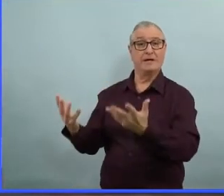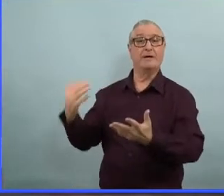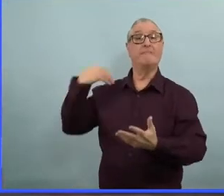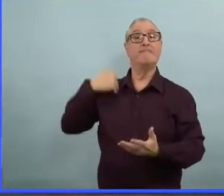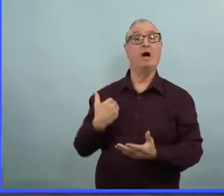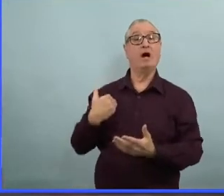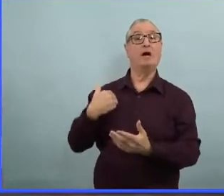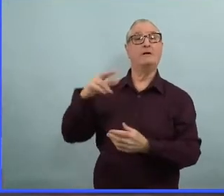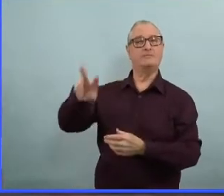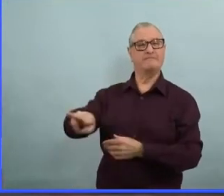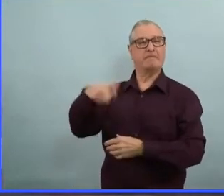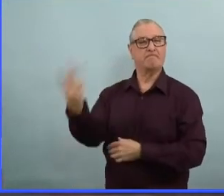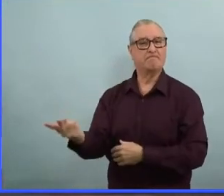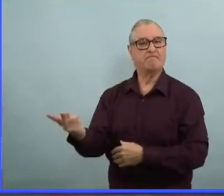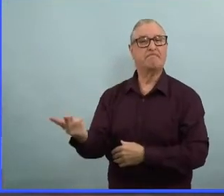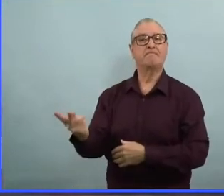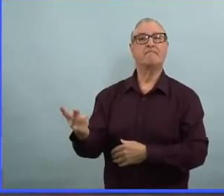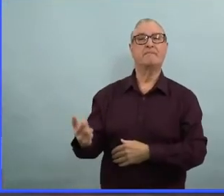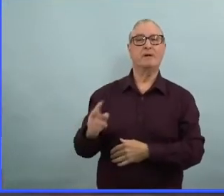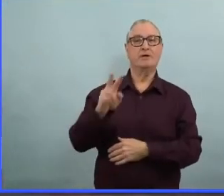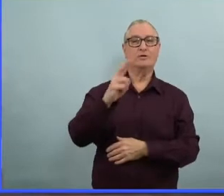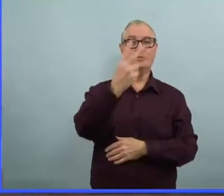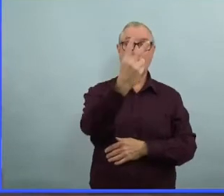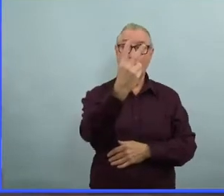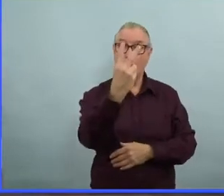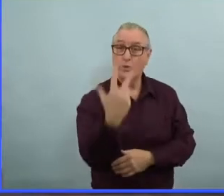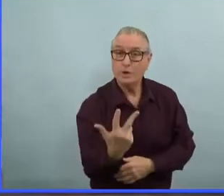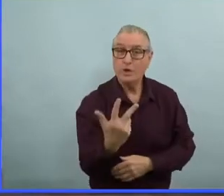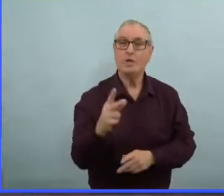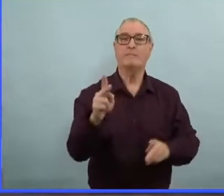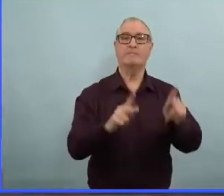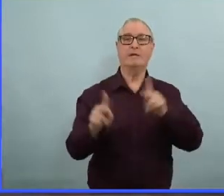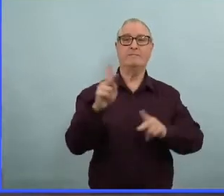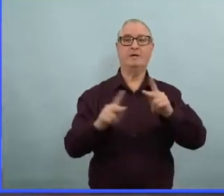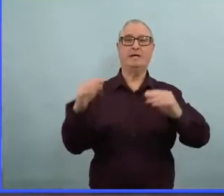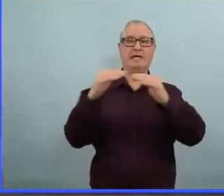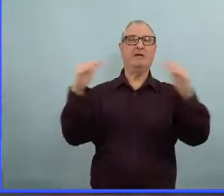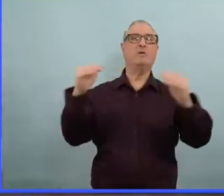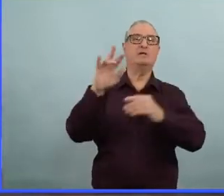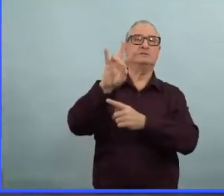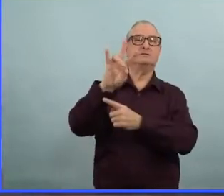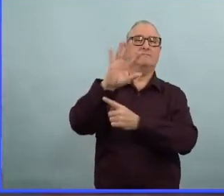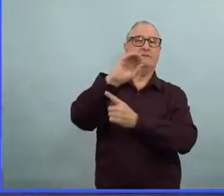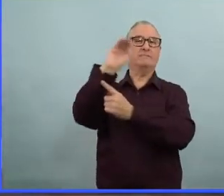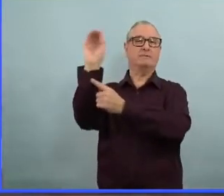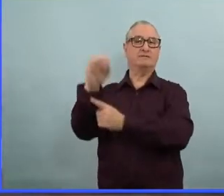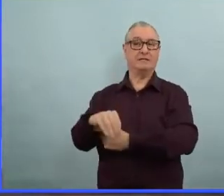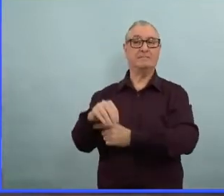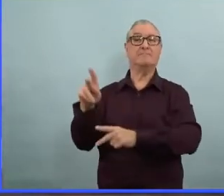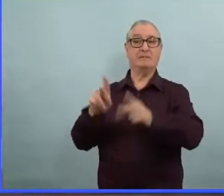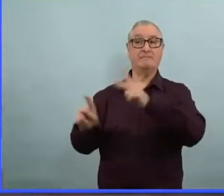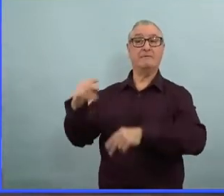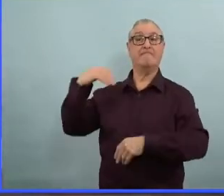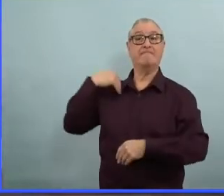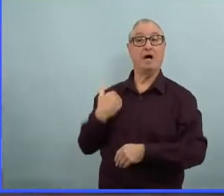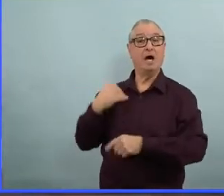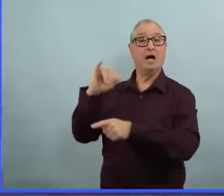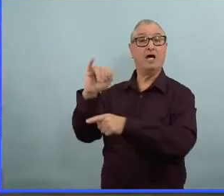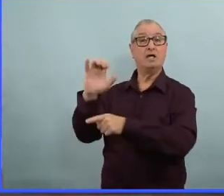inverse des tendances. C'est-à-dire qu'en fait, les deux tiers des personnes admises aux soins intensifs sont là à cause de la COVID.